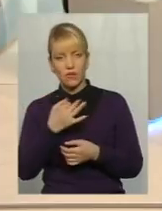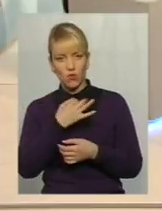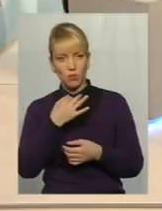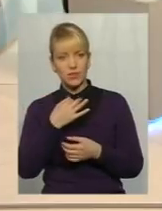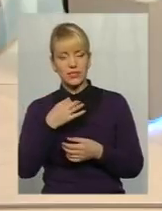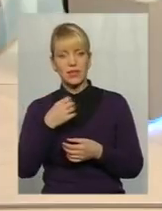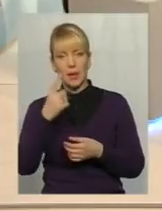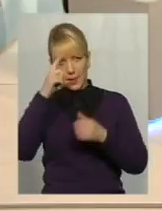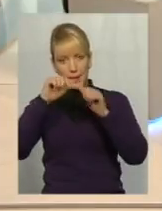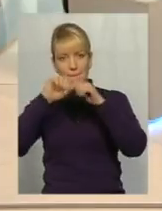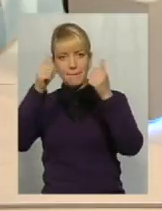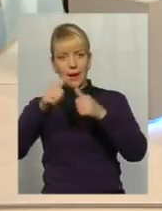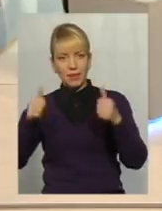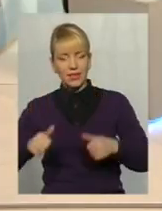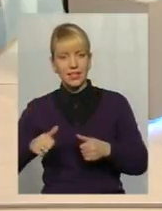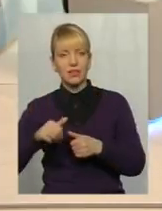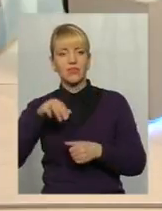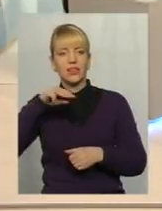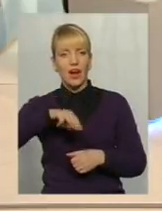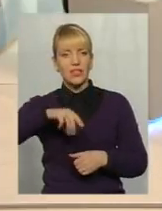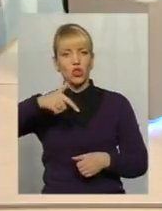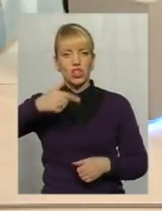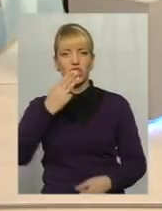Тарасу Шевченку? Із кільких нових встановлюється?